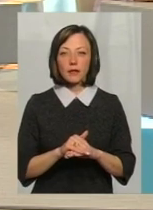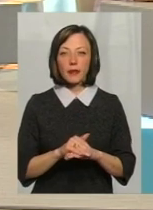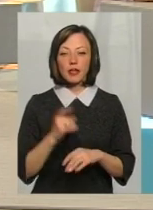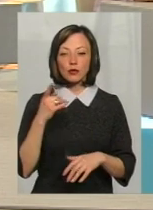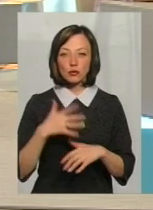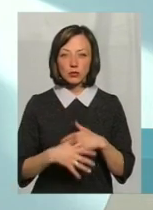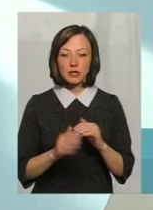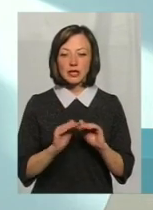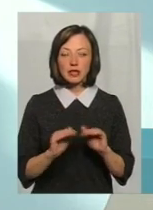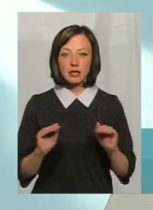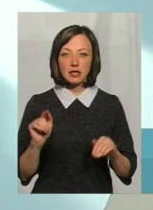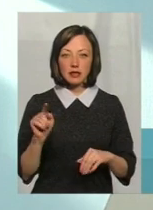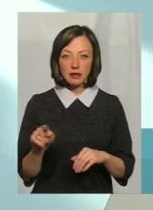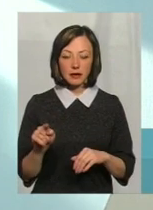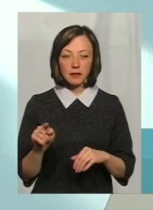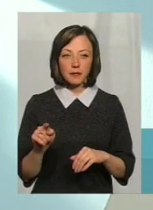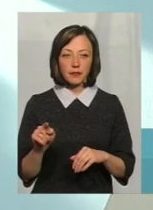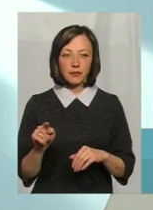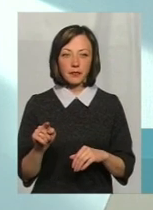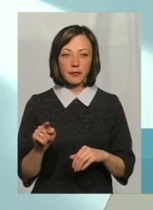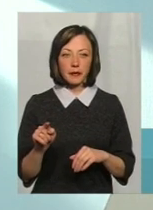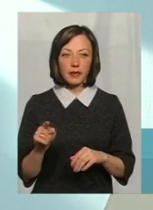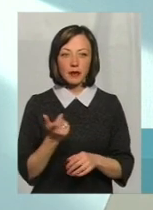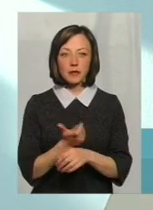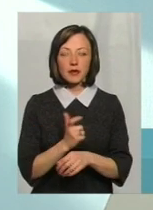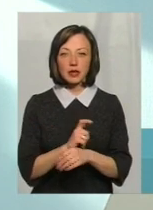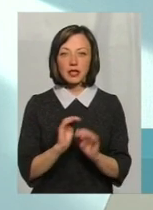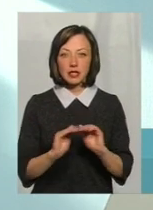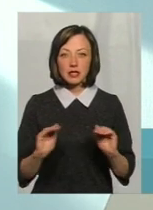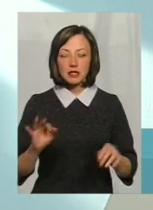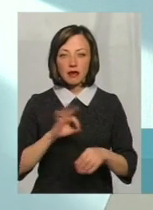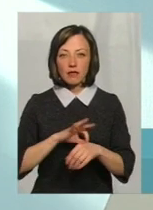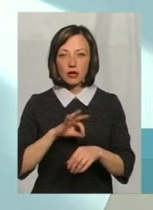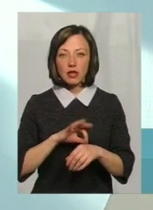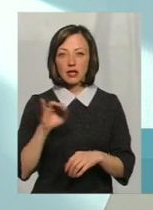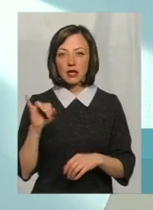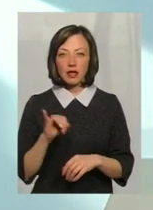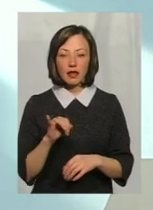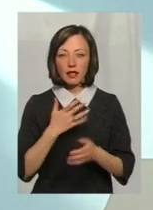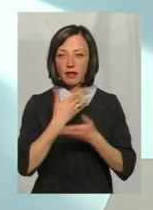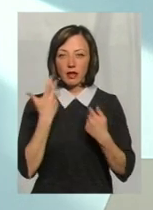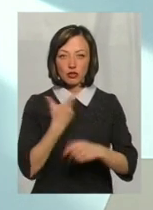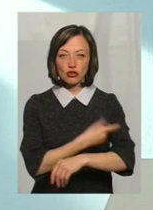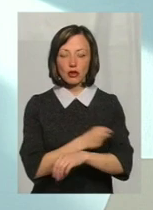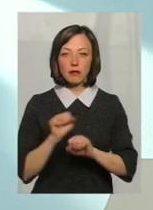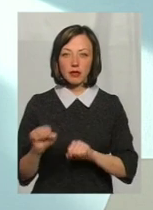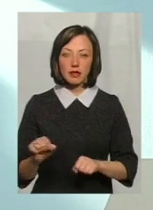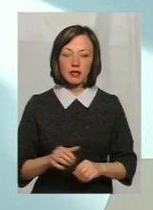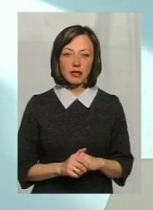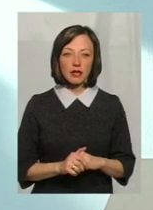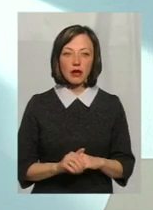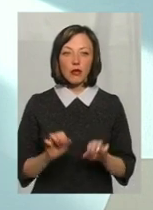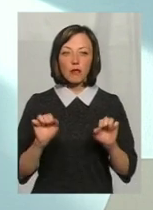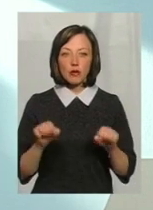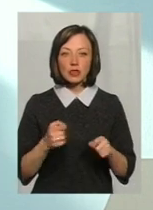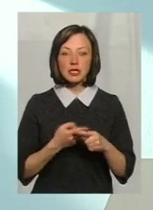зрозуміло, діти, вони переважно там діти захворіли, і діти нещеплені. От можна